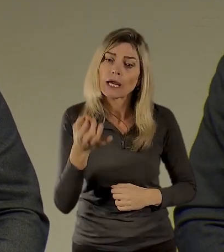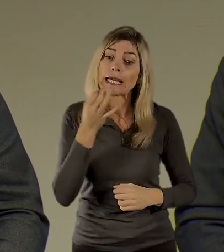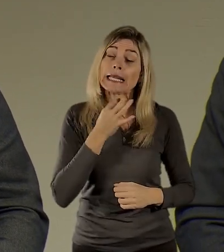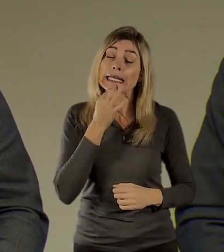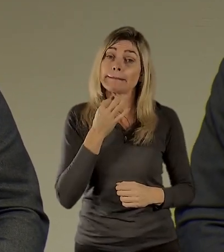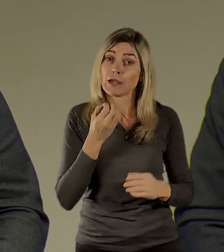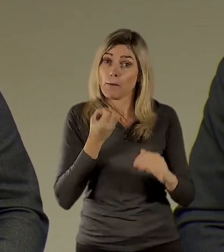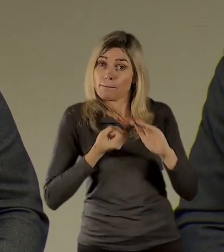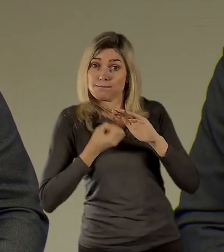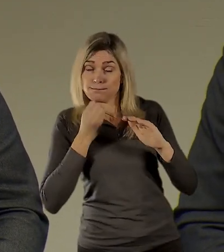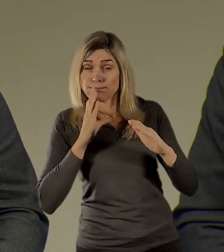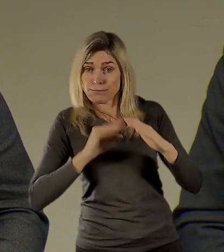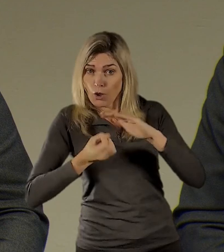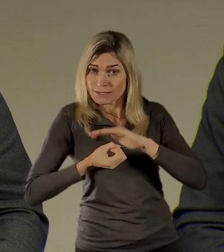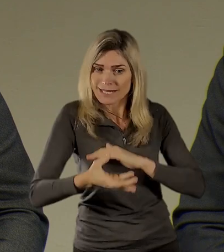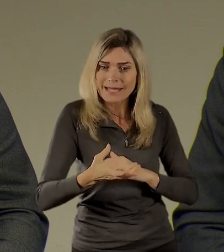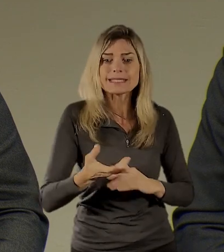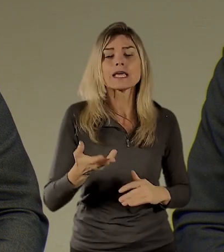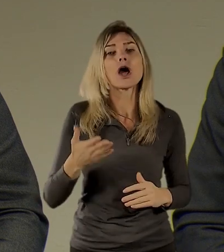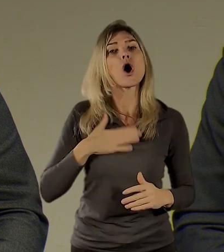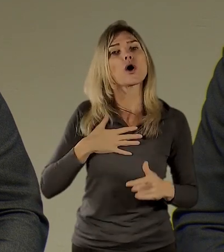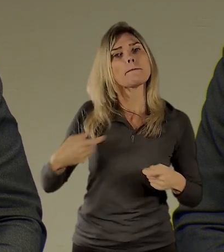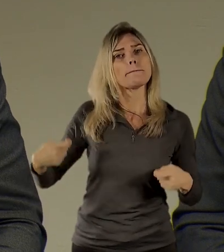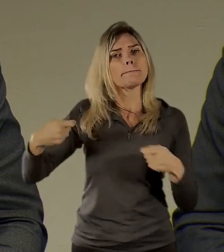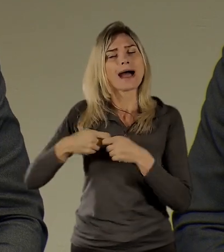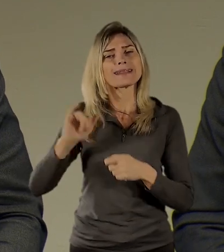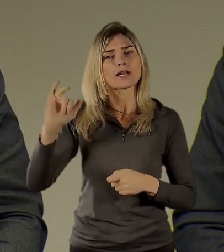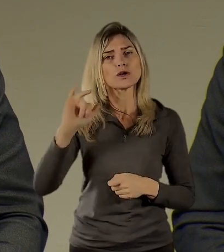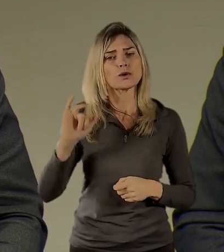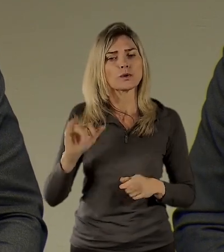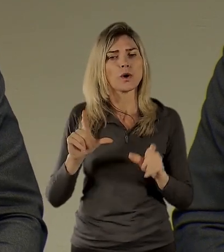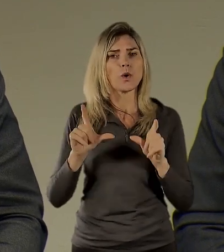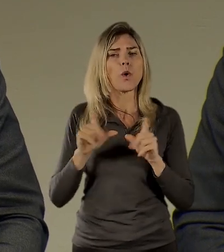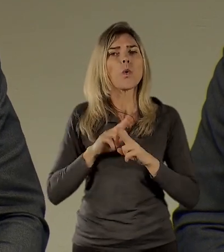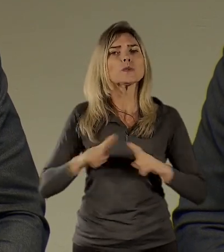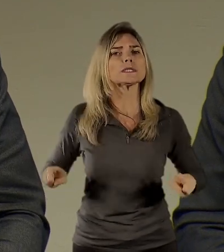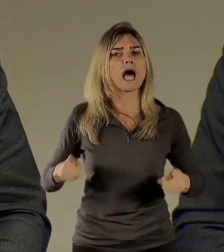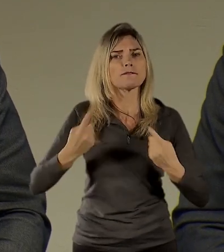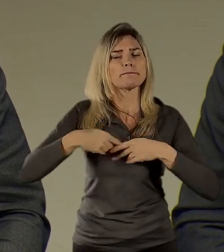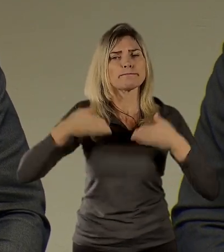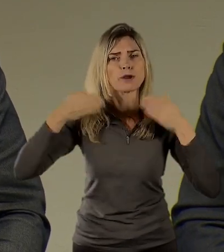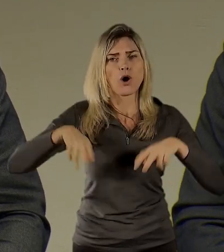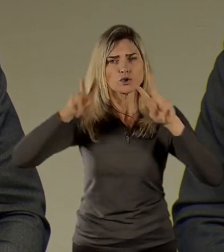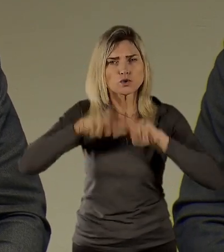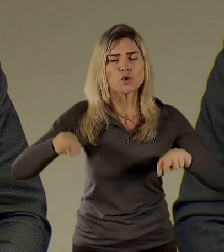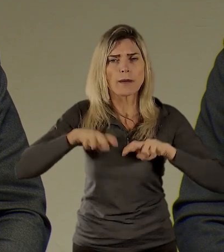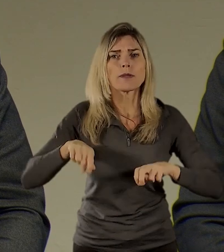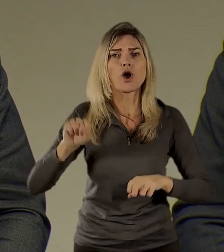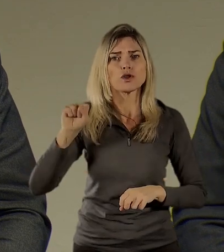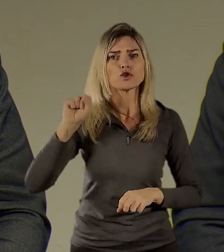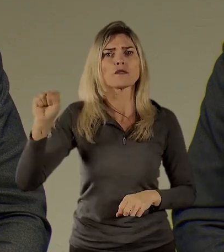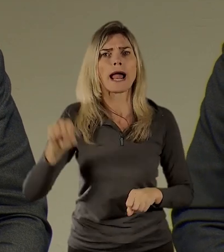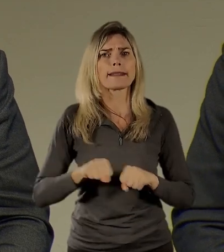napověděl, do jaké míry bude naším partnerem Ústr, čili Ústav pro studium totalitních režimů,